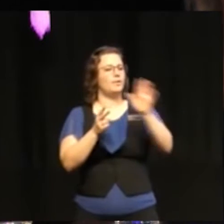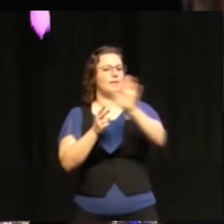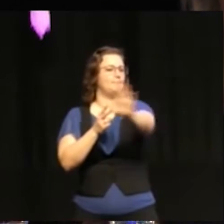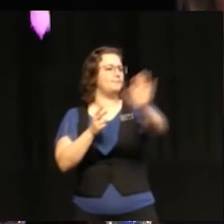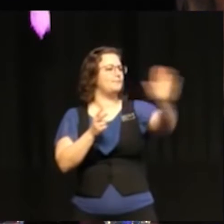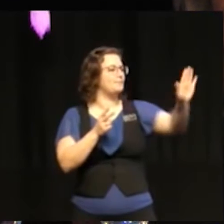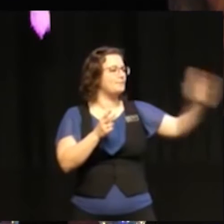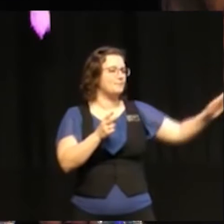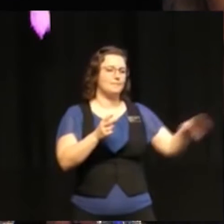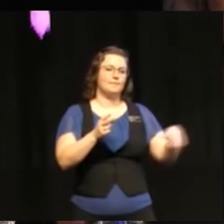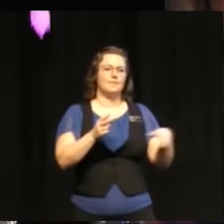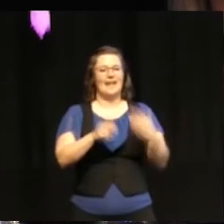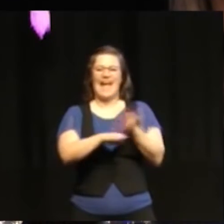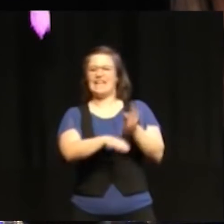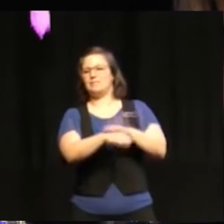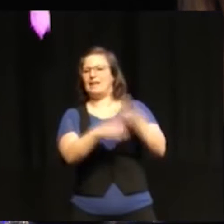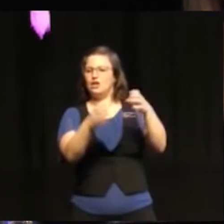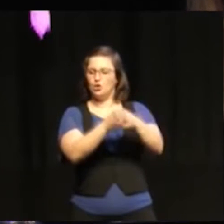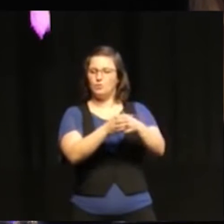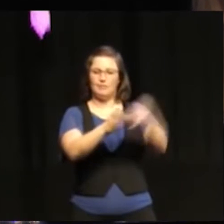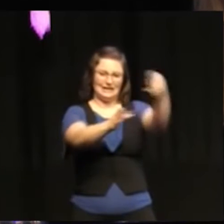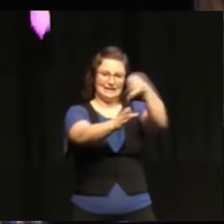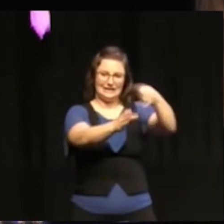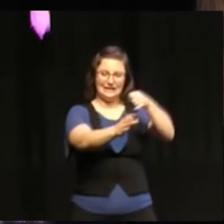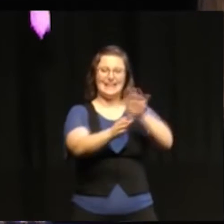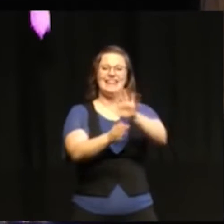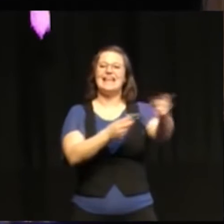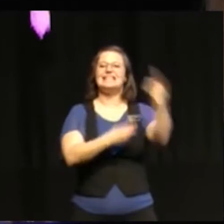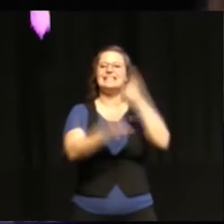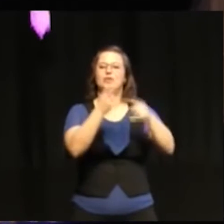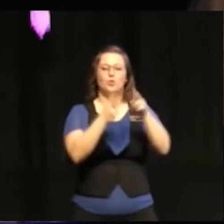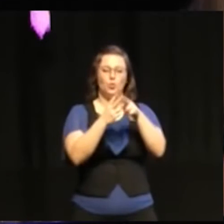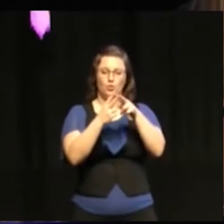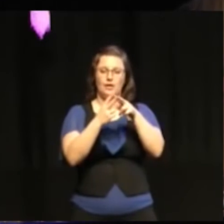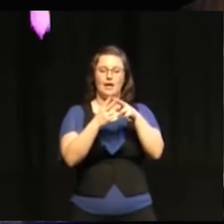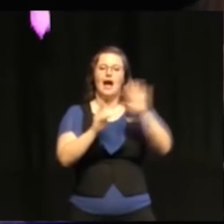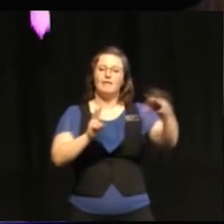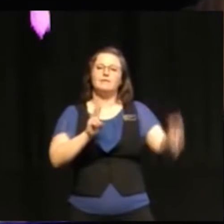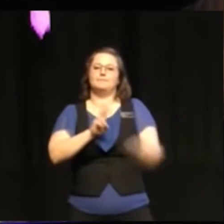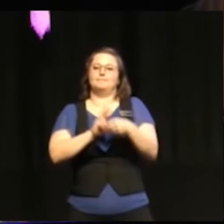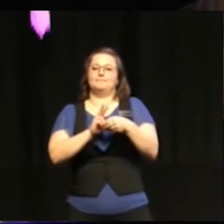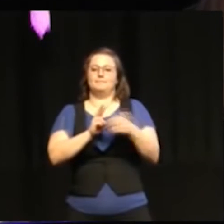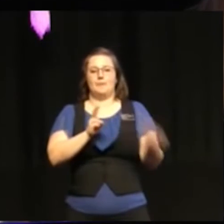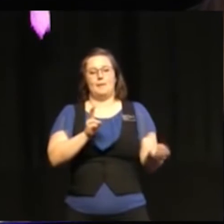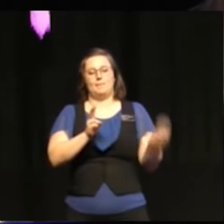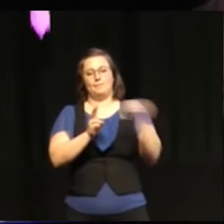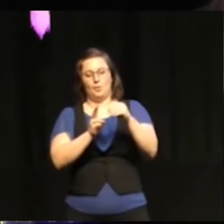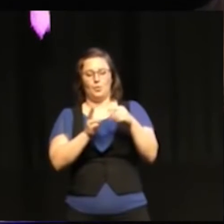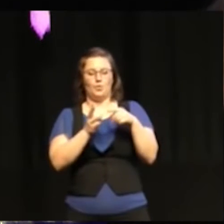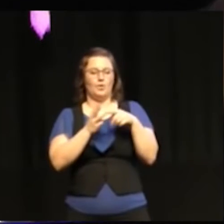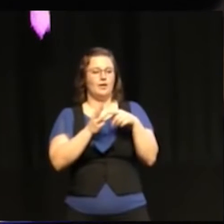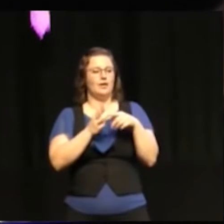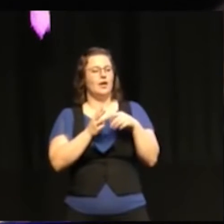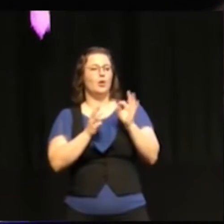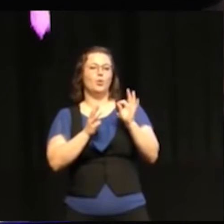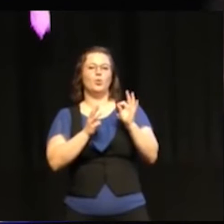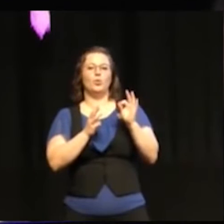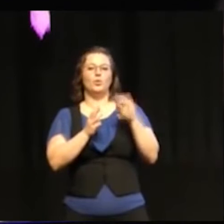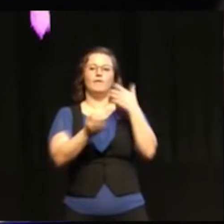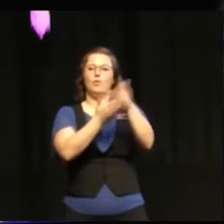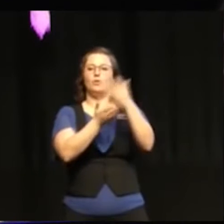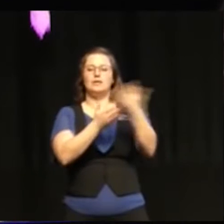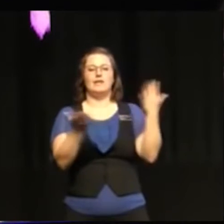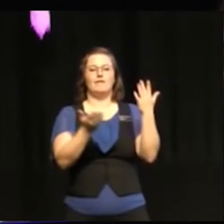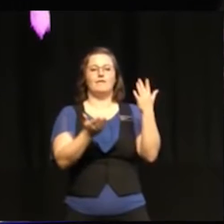starka expertgrupper som hade varit med och bidragit till vart man ska gå framåt.